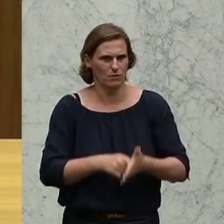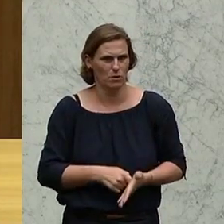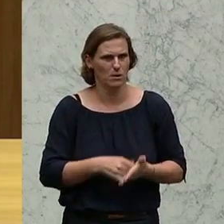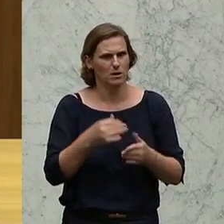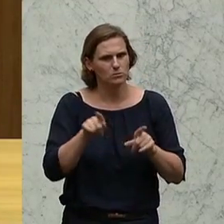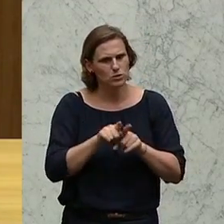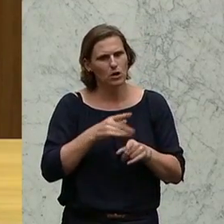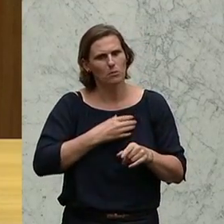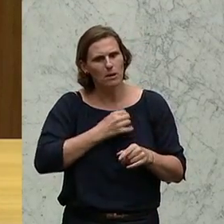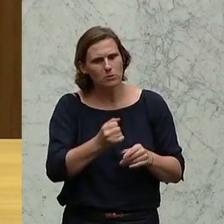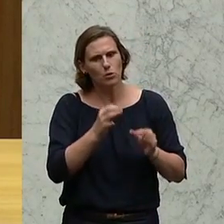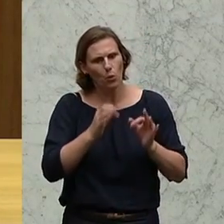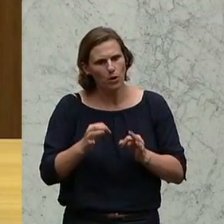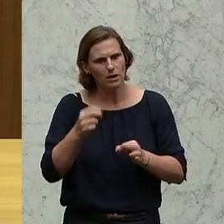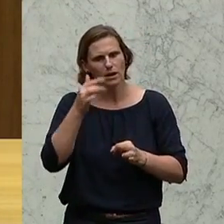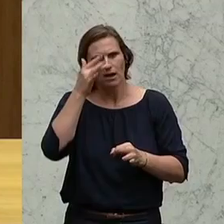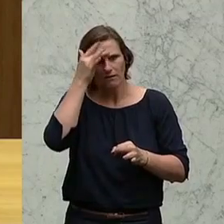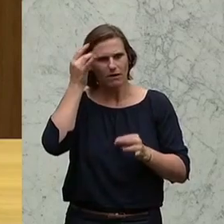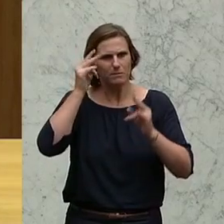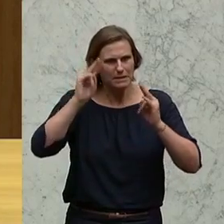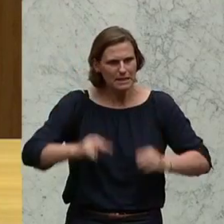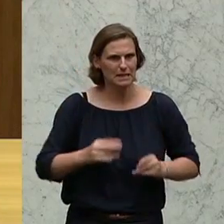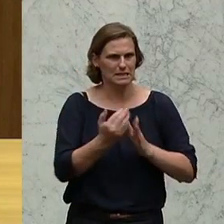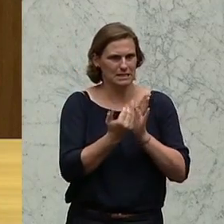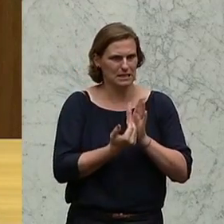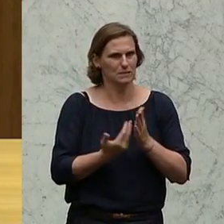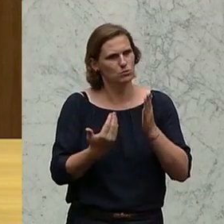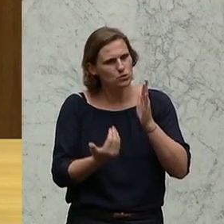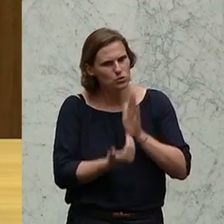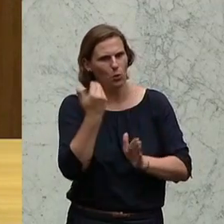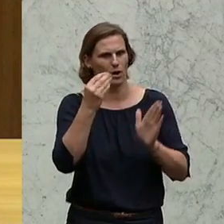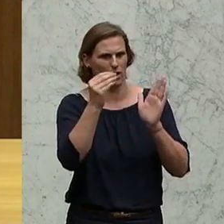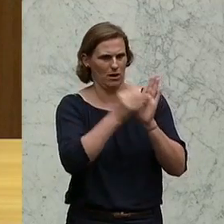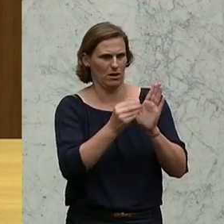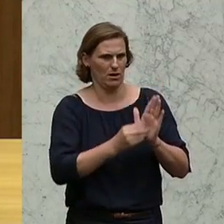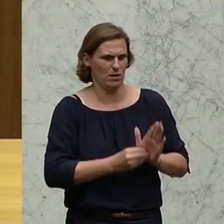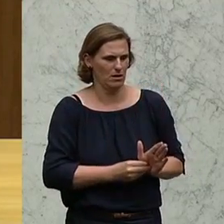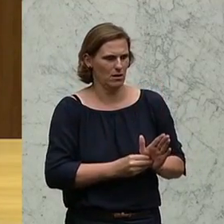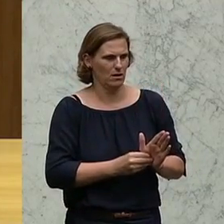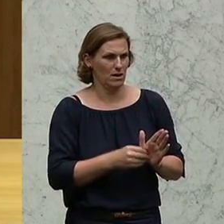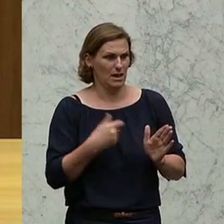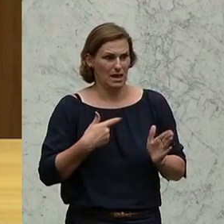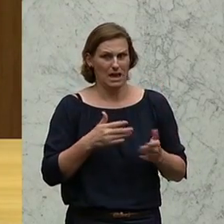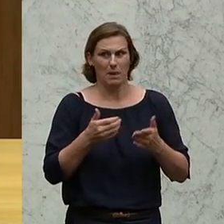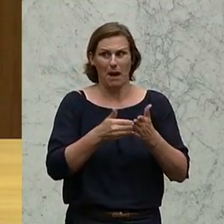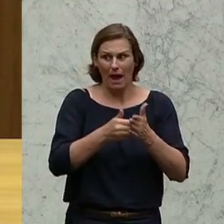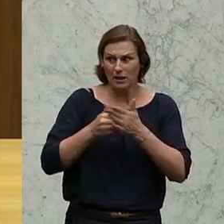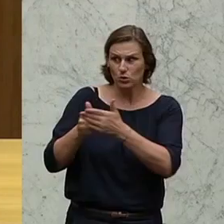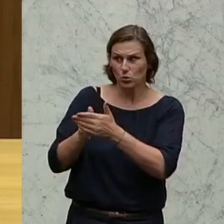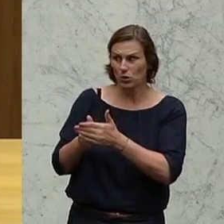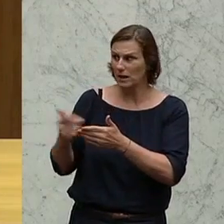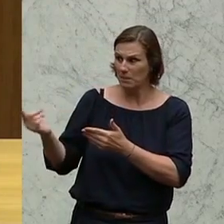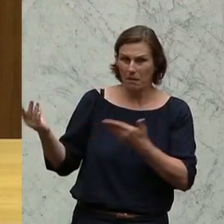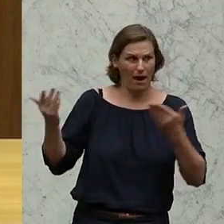auch einmal den Mut haben, ein ordentliches Fremdenrechtsgesetz neu aufzusetzen. Ich habe nur den Eindruck, Sie beide wollen das nicht, weil Sie